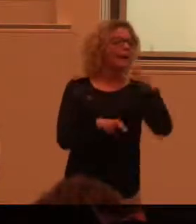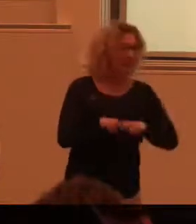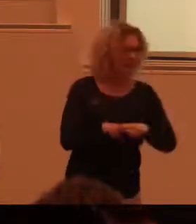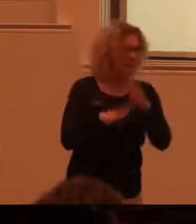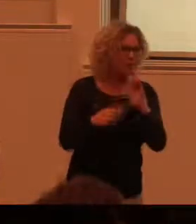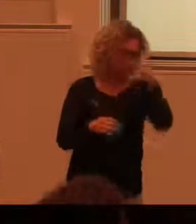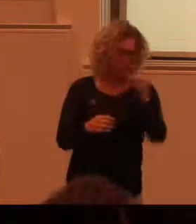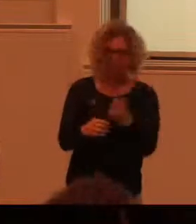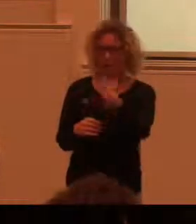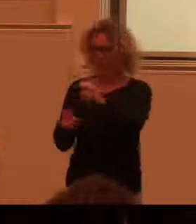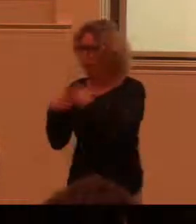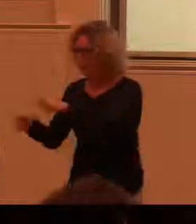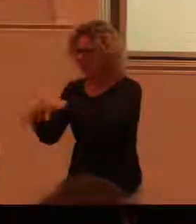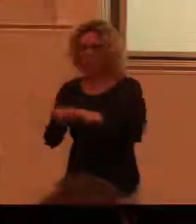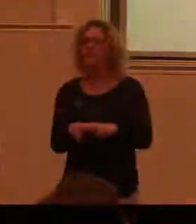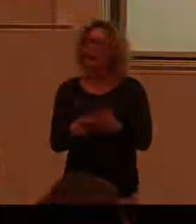Så.